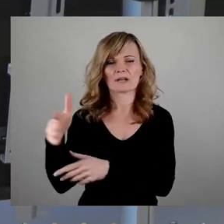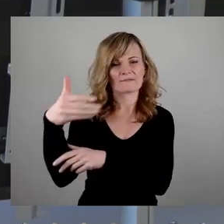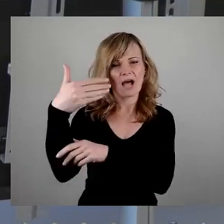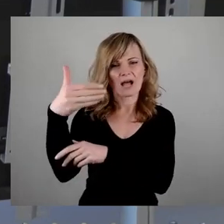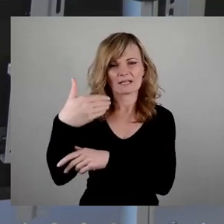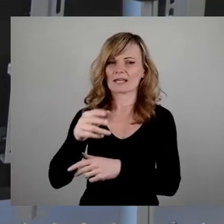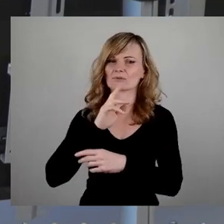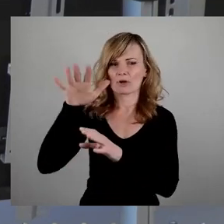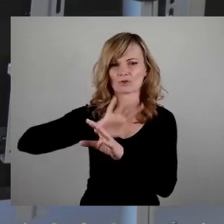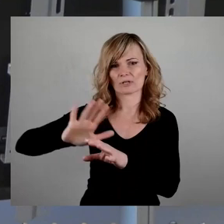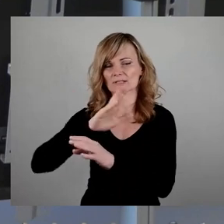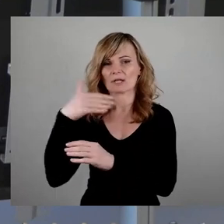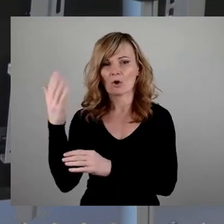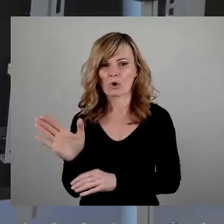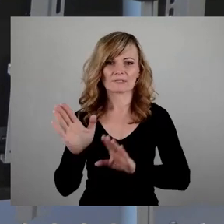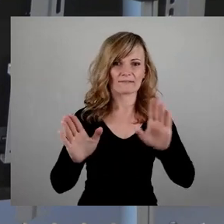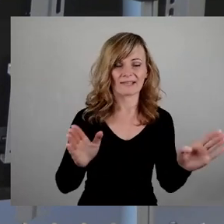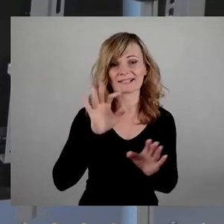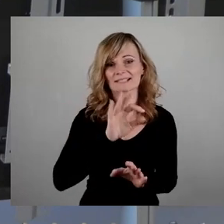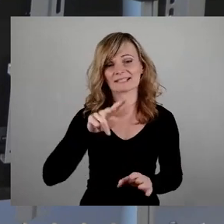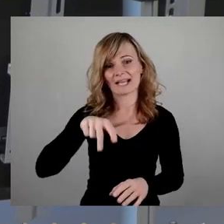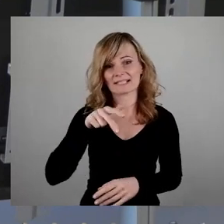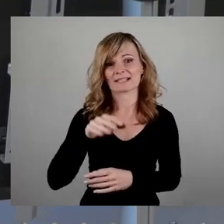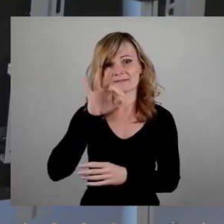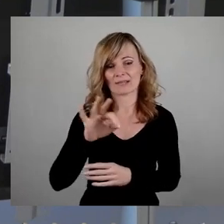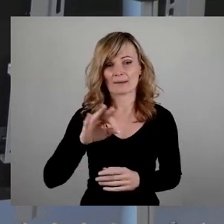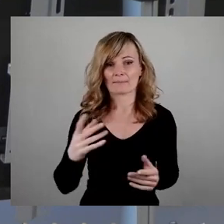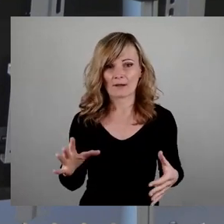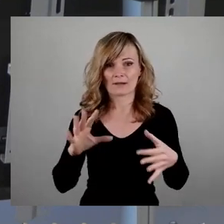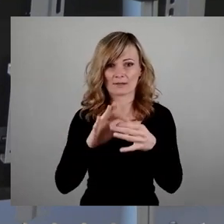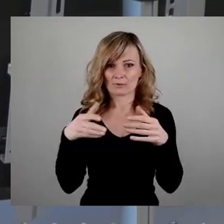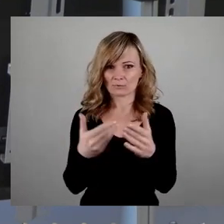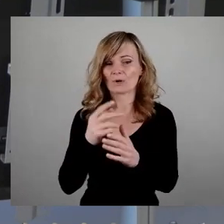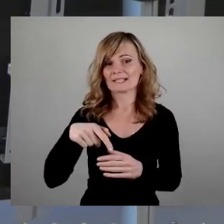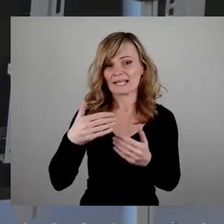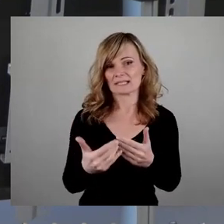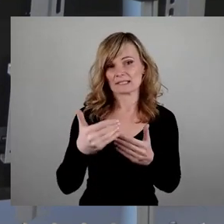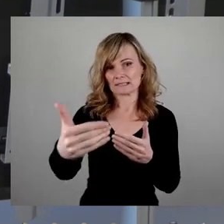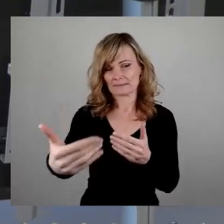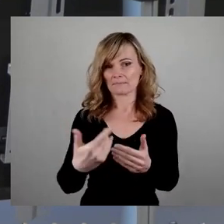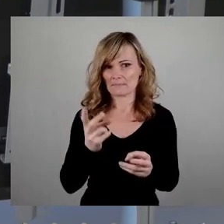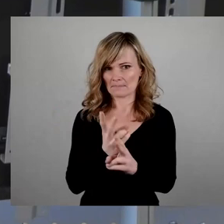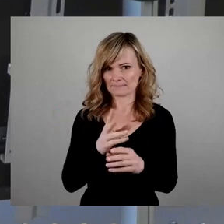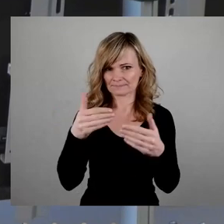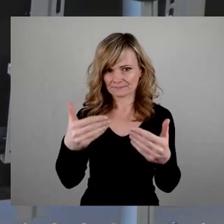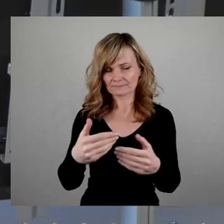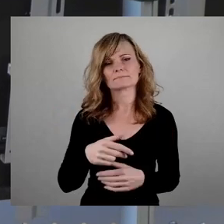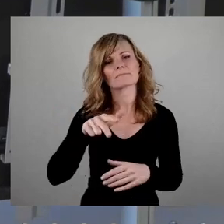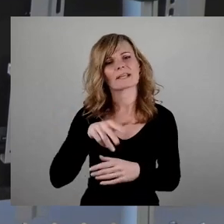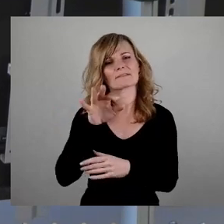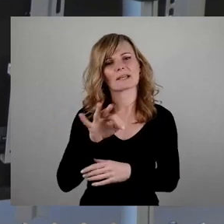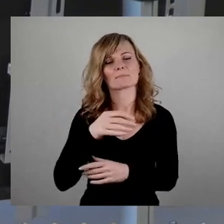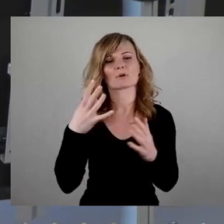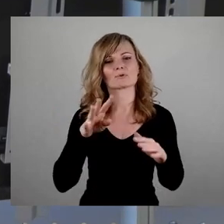Widerstreit zwischen Ost und West zum 13. Februar die nächsten Jahrzehnte dominieren würde. Am 13. Februar 1990 dann veröffentlichte eine